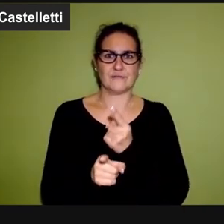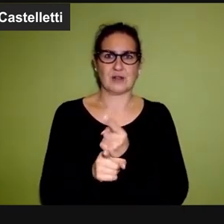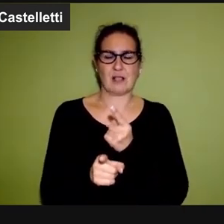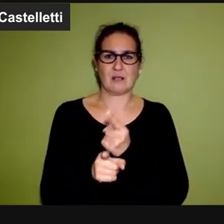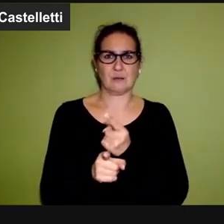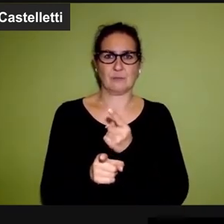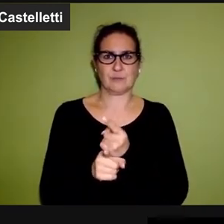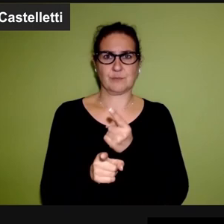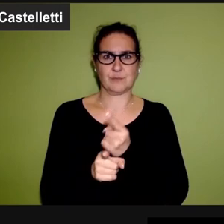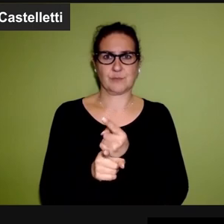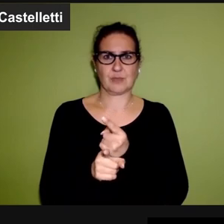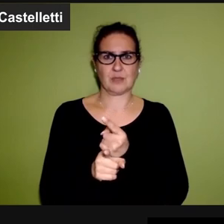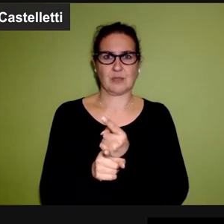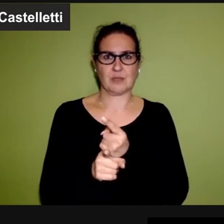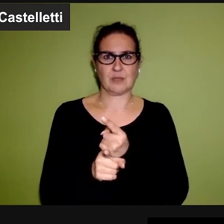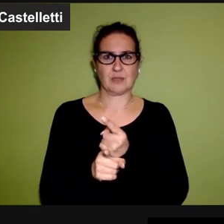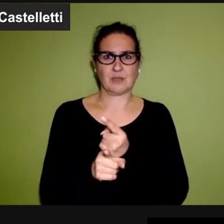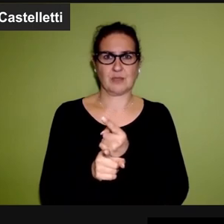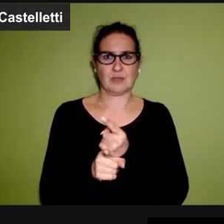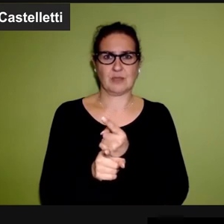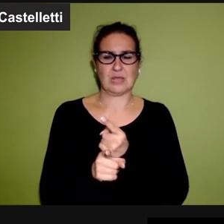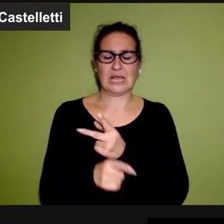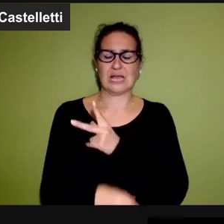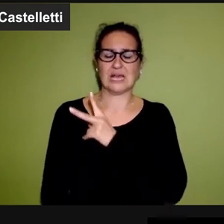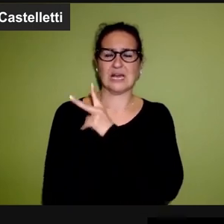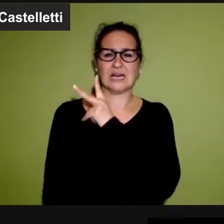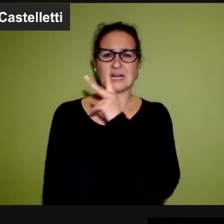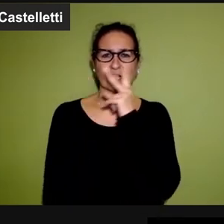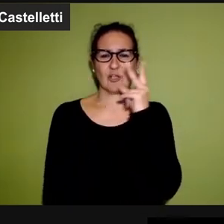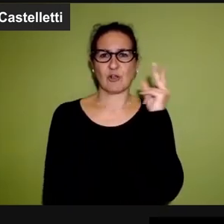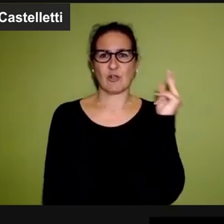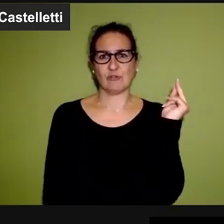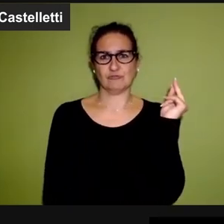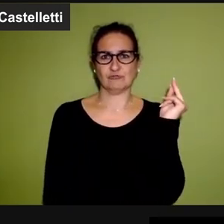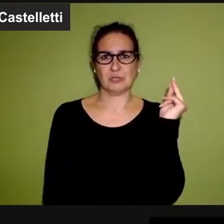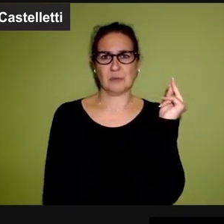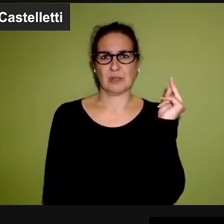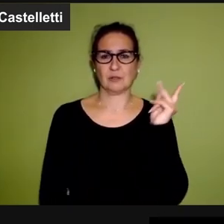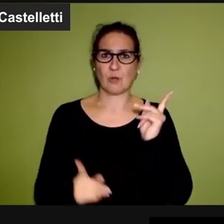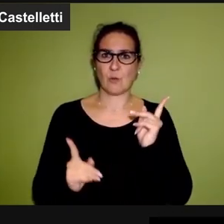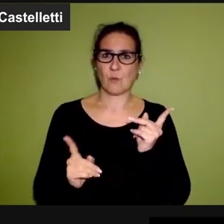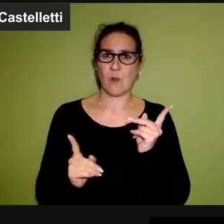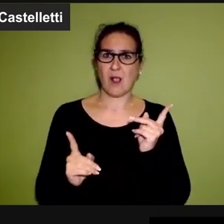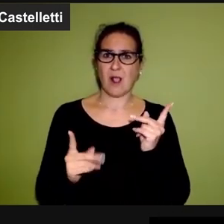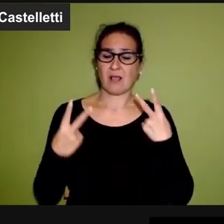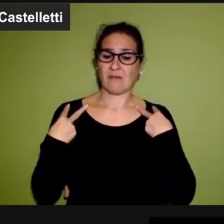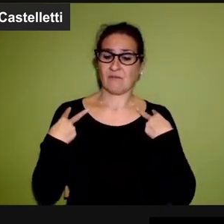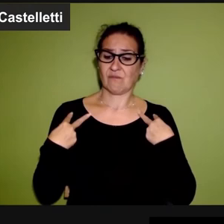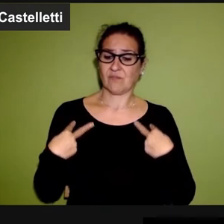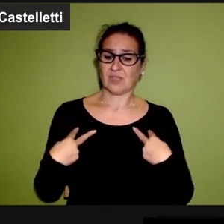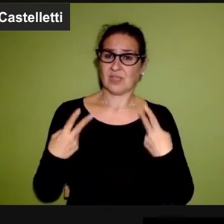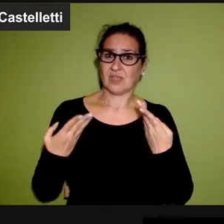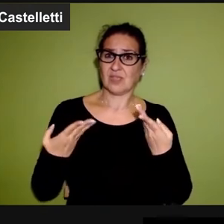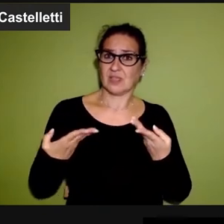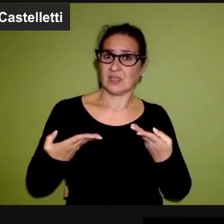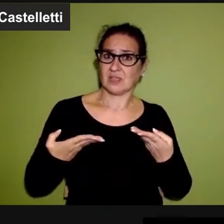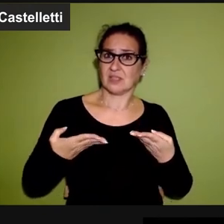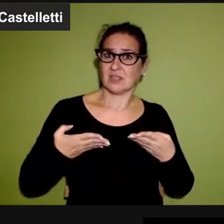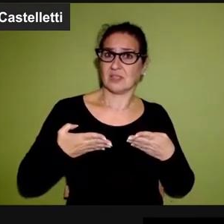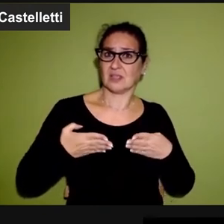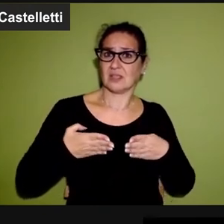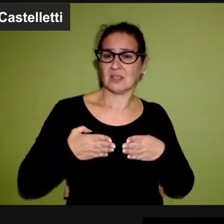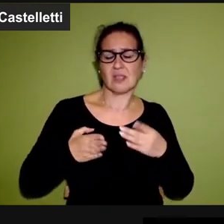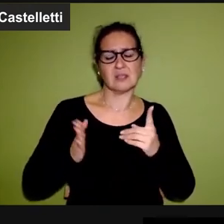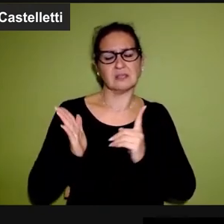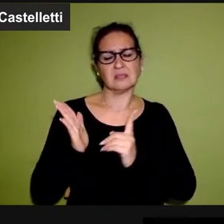volere a tutti i costi, il riconoscimento che per ciascuno di noi c'è il diritto a concludere la